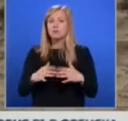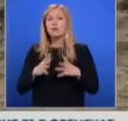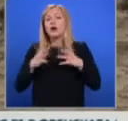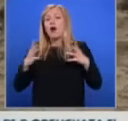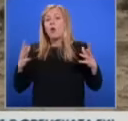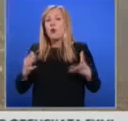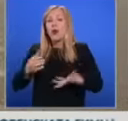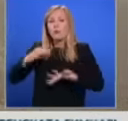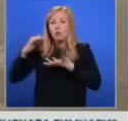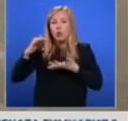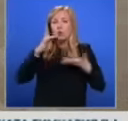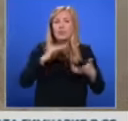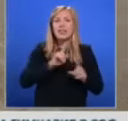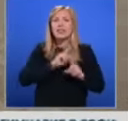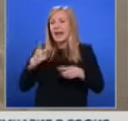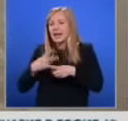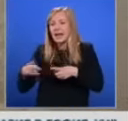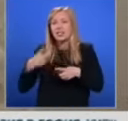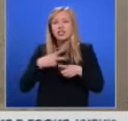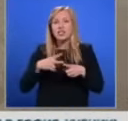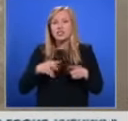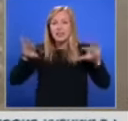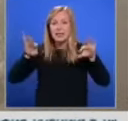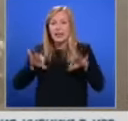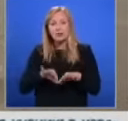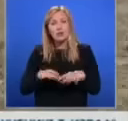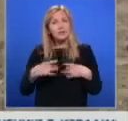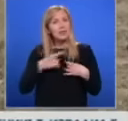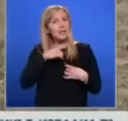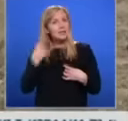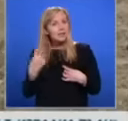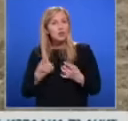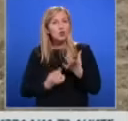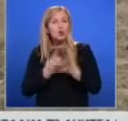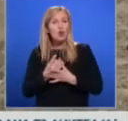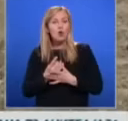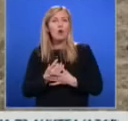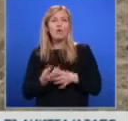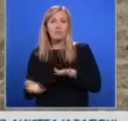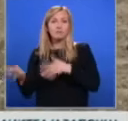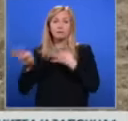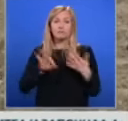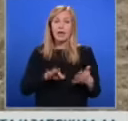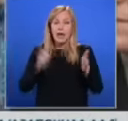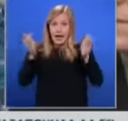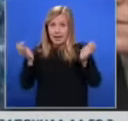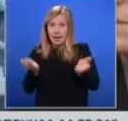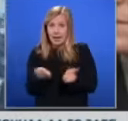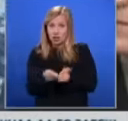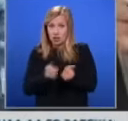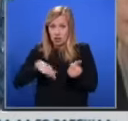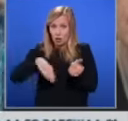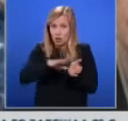количество неразчистени наноси създават риск от ново бедствие. Речните корита ще продължим да ги чистим. За 2